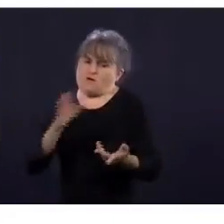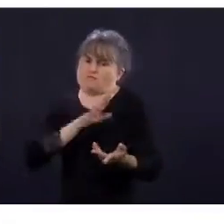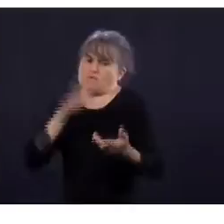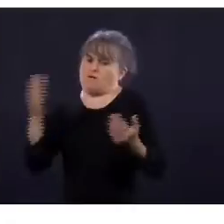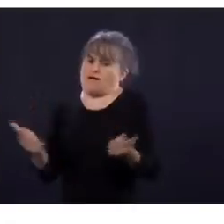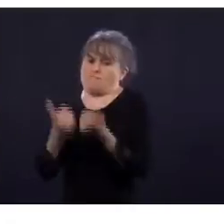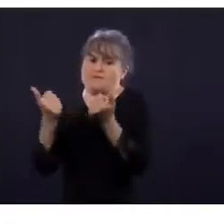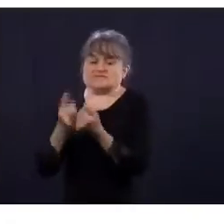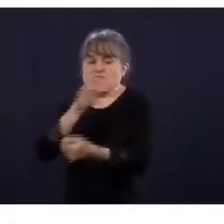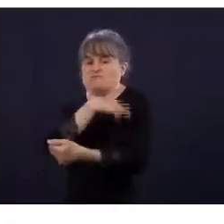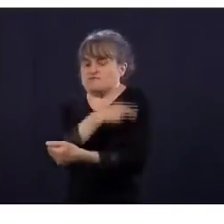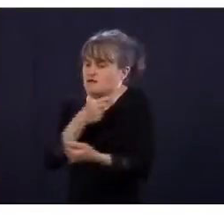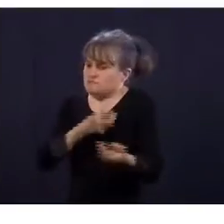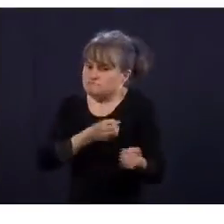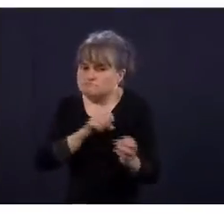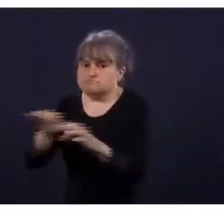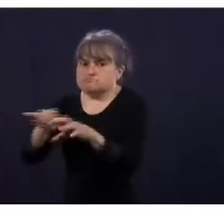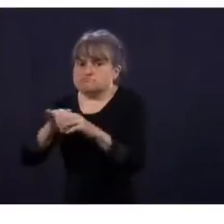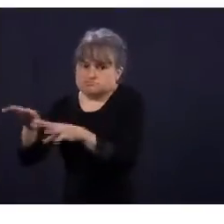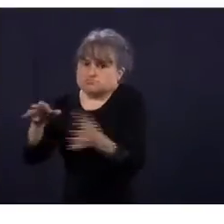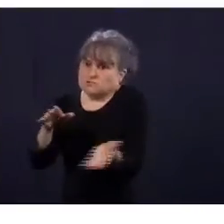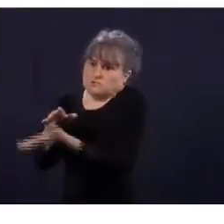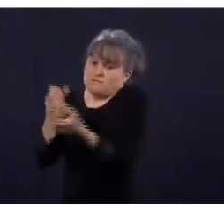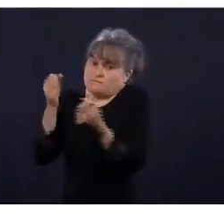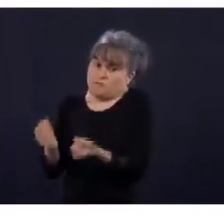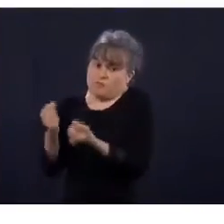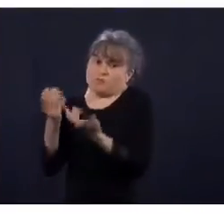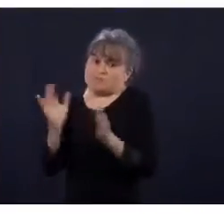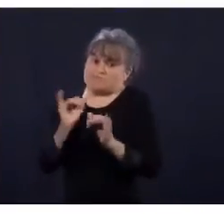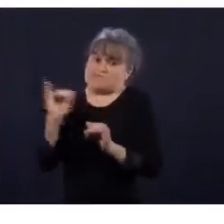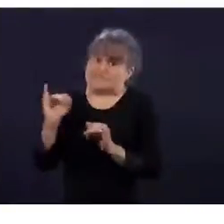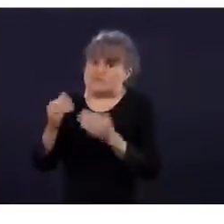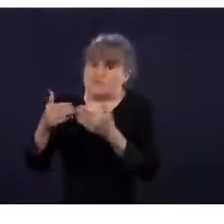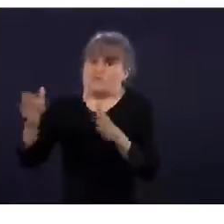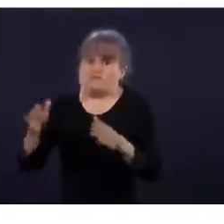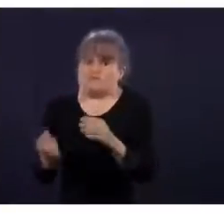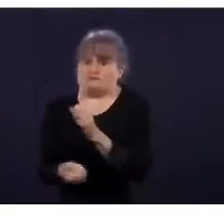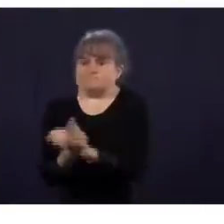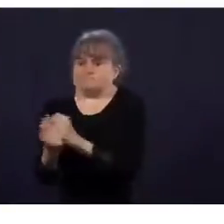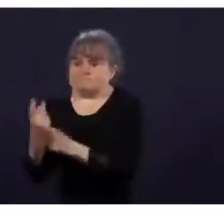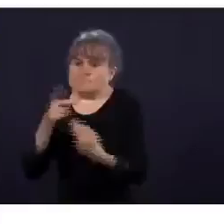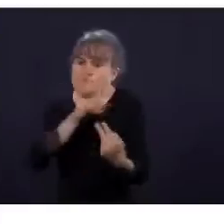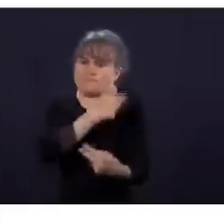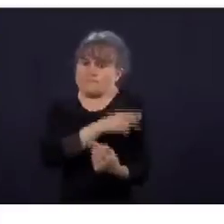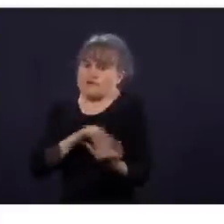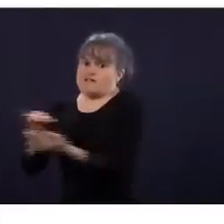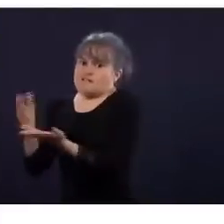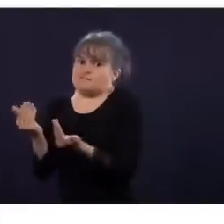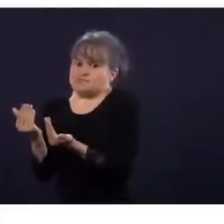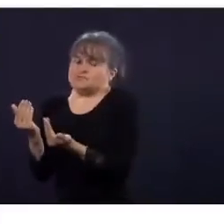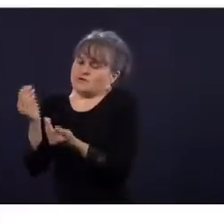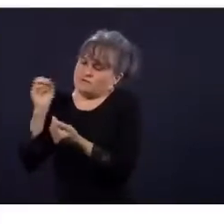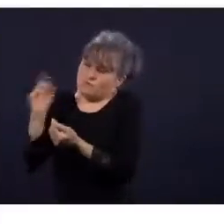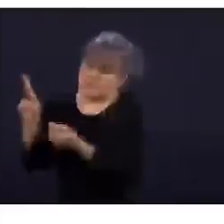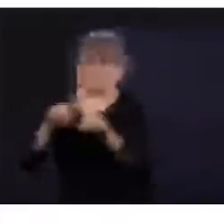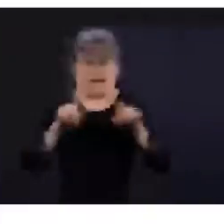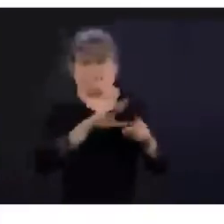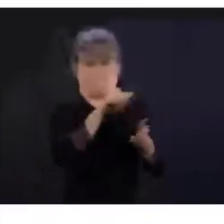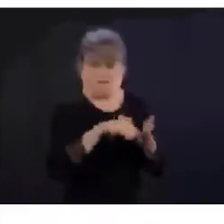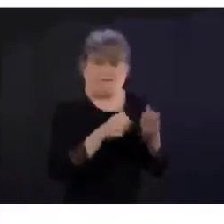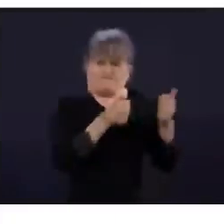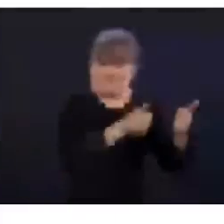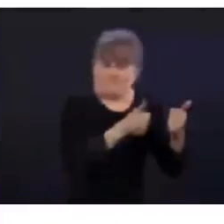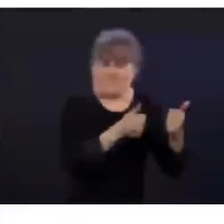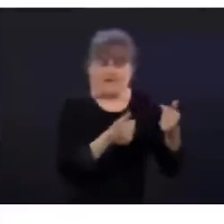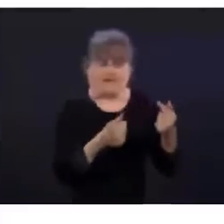'il y a des lits actuellement dans le secteur hospitalier qui sont occupés par des personnes qui n'ont plus besoin du plateau technique et